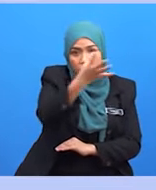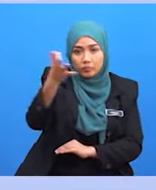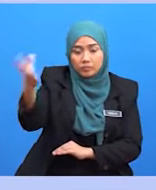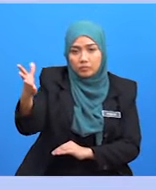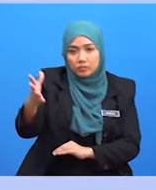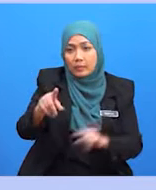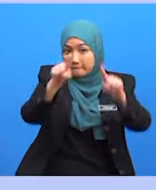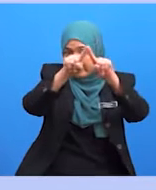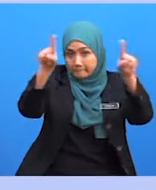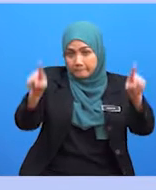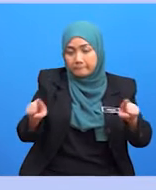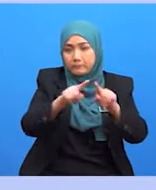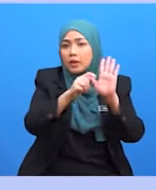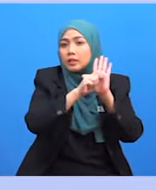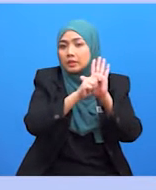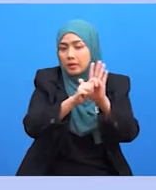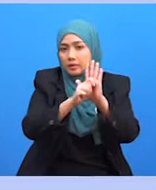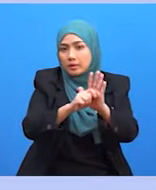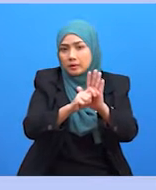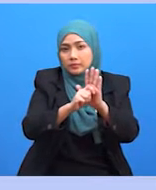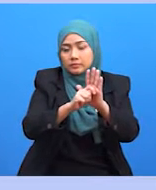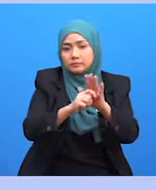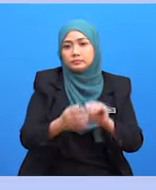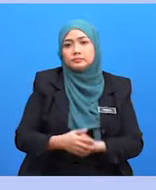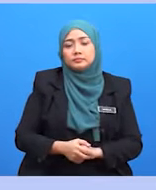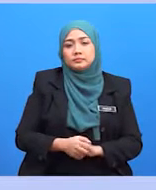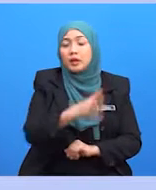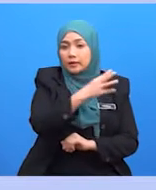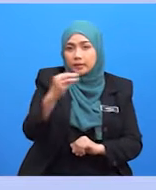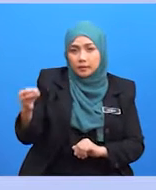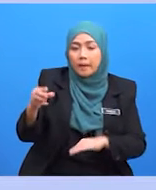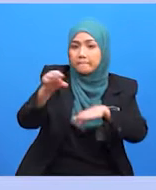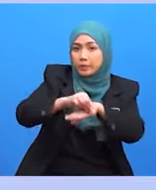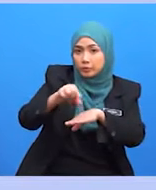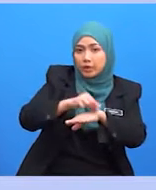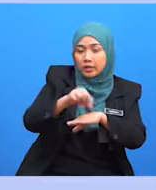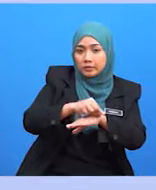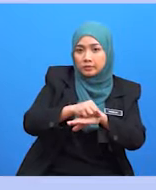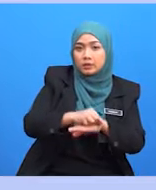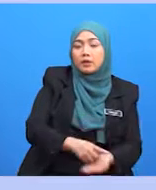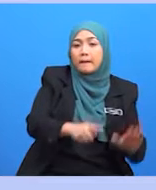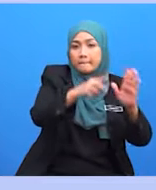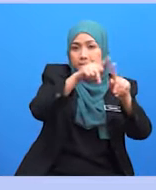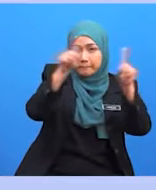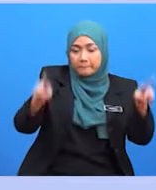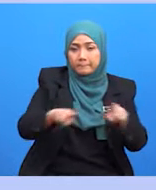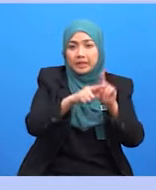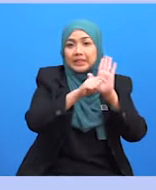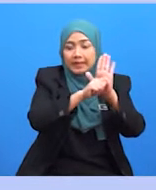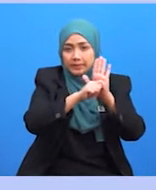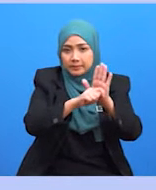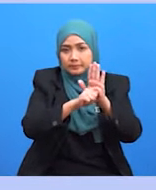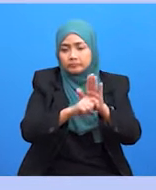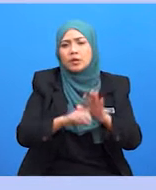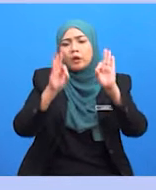papan tanda, papan tanda identifikasi utama dan juga penggunaan papan tanda lain. Seterusnya adalah